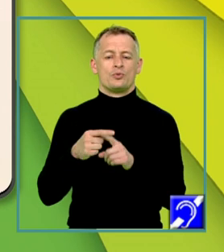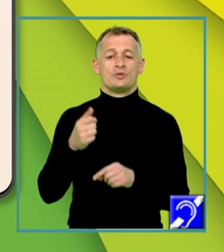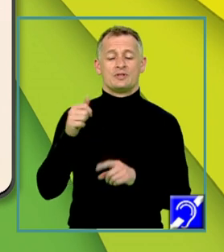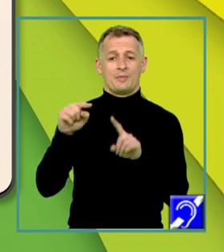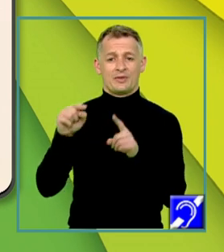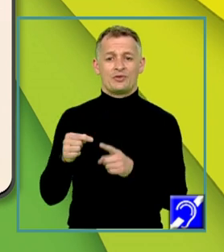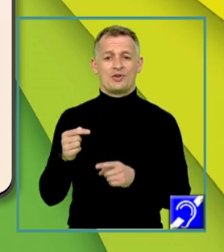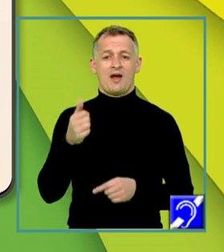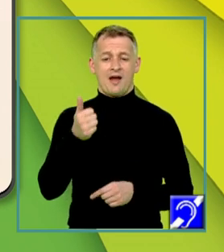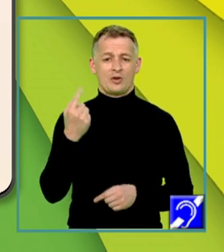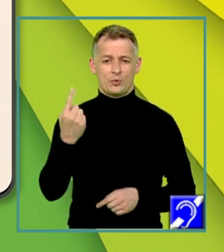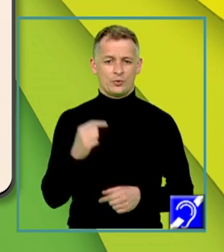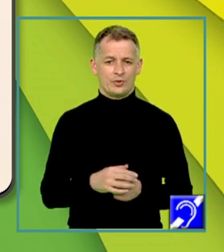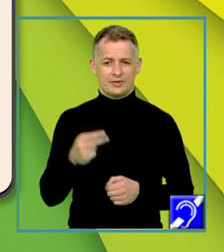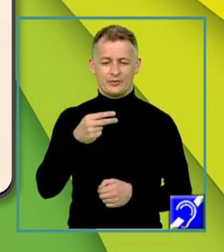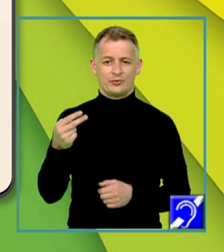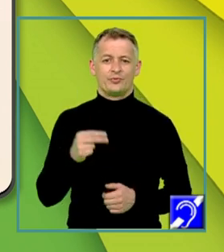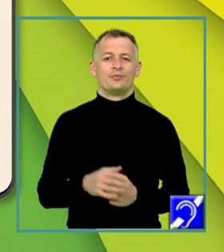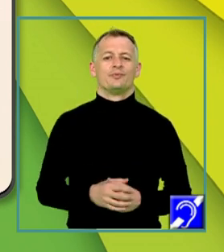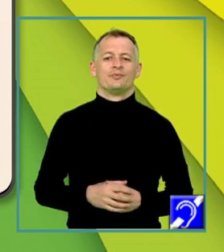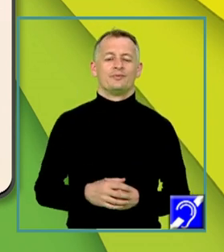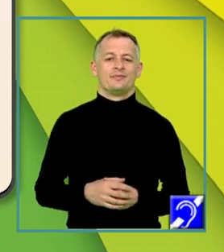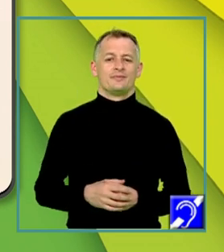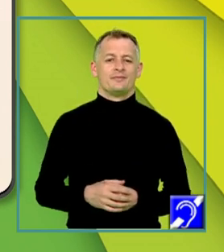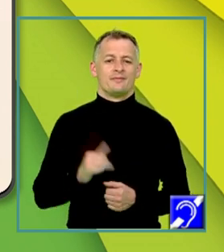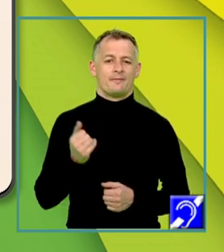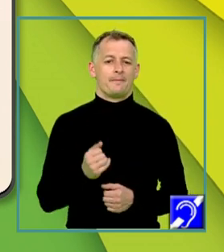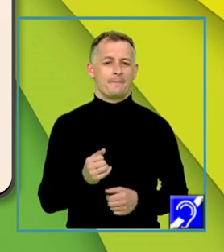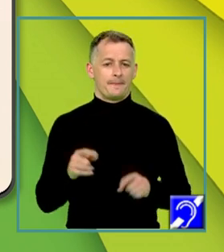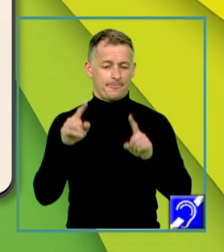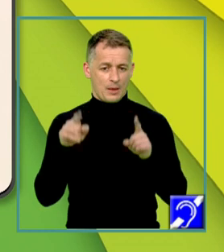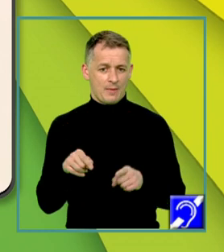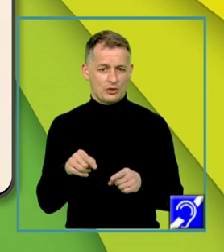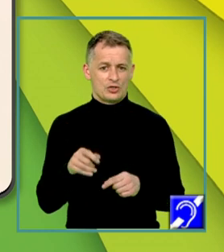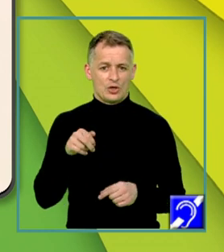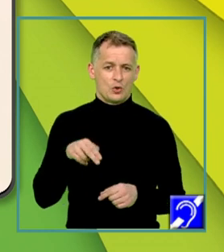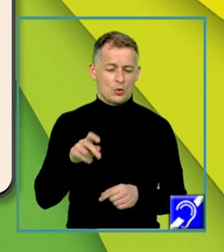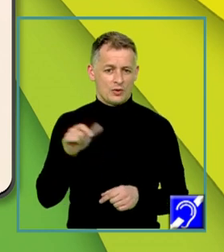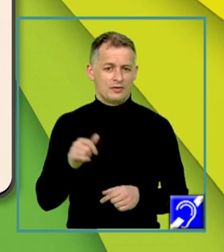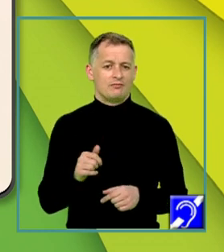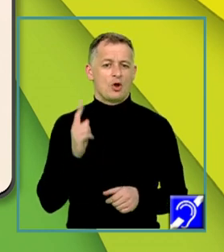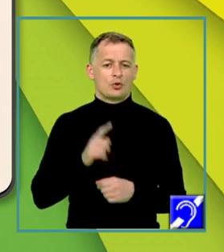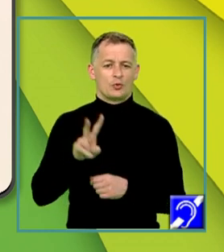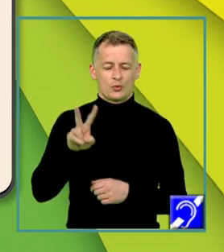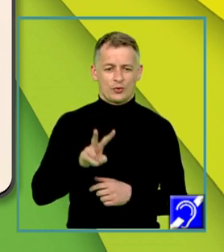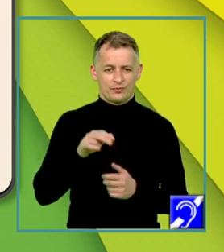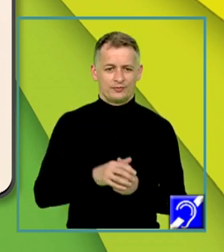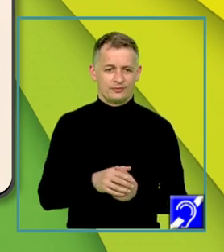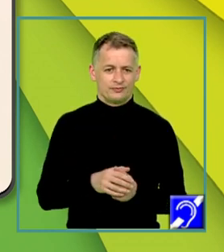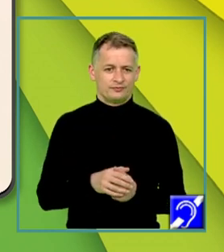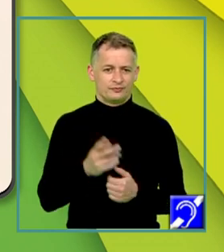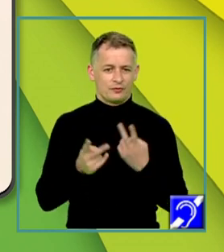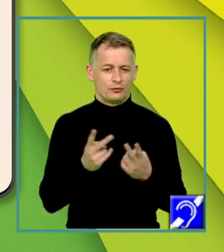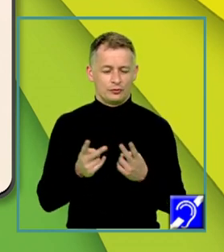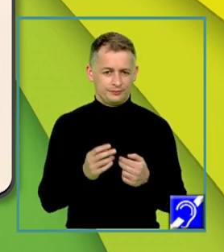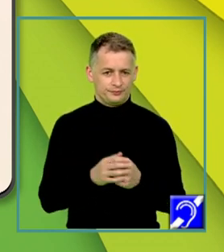matricea A de 1 egal cu matricea nulă de ordinul 2. Folosind substituția A